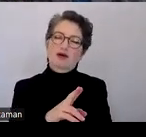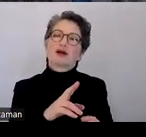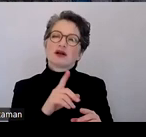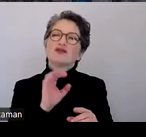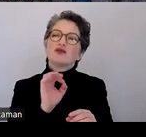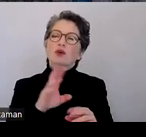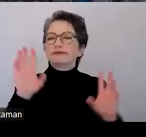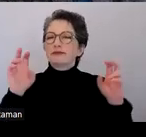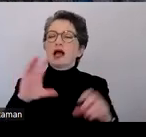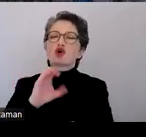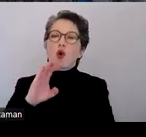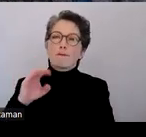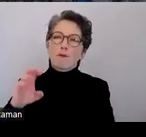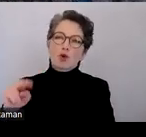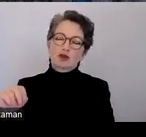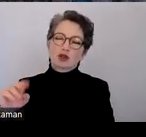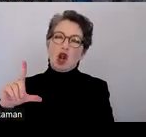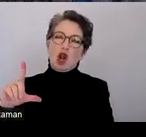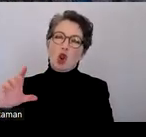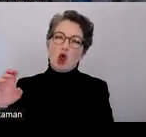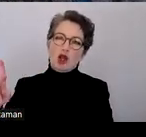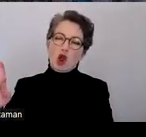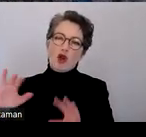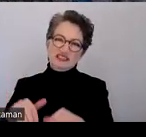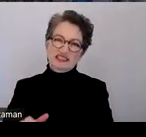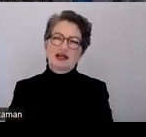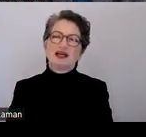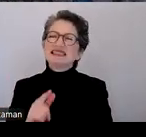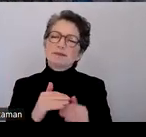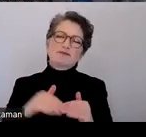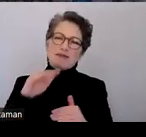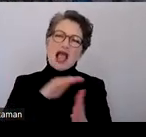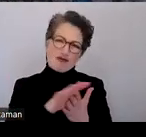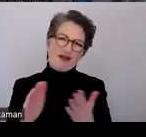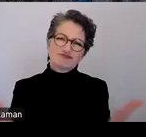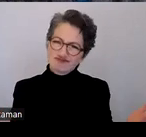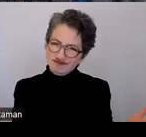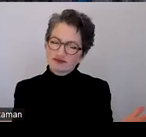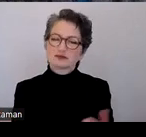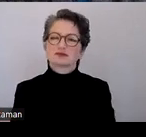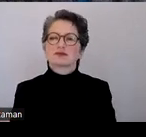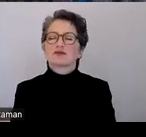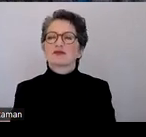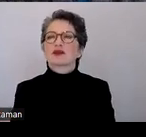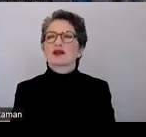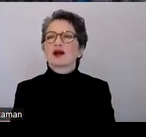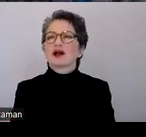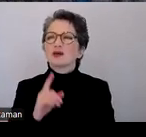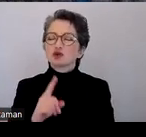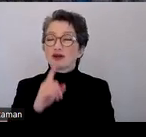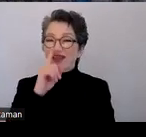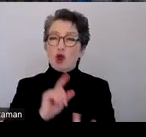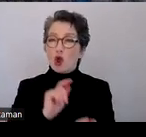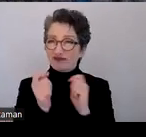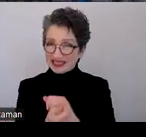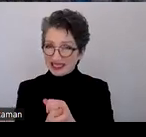Office. Das ist eben ein erhöhter Aufwand und man muss dann auch bei der Konvertierung